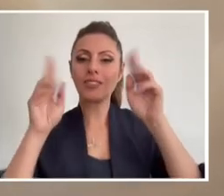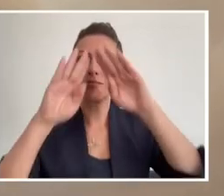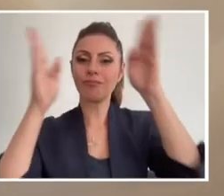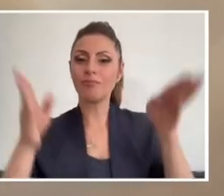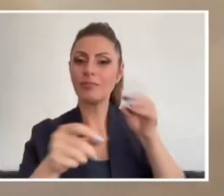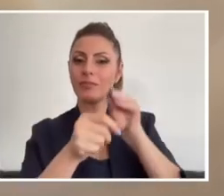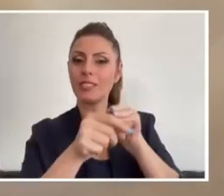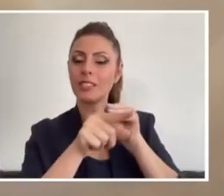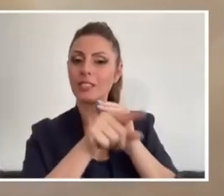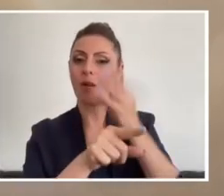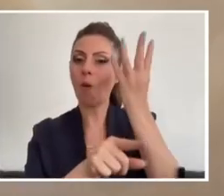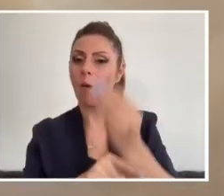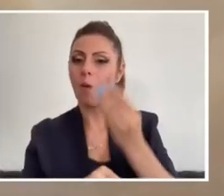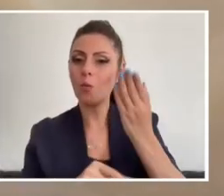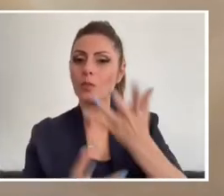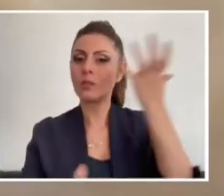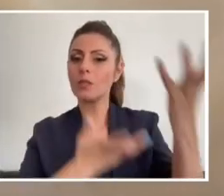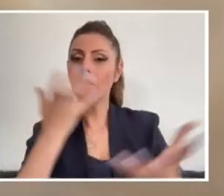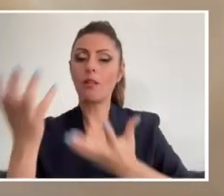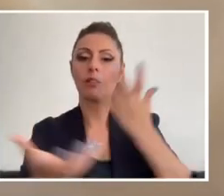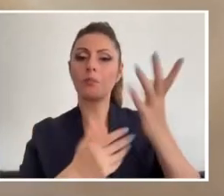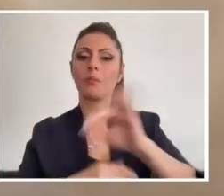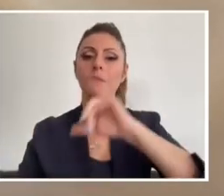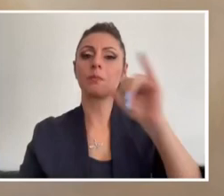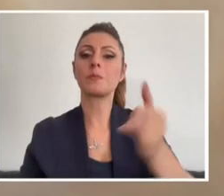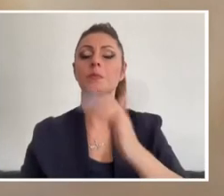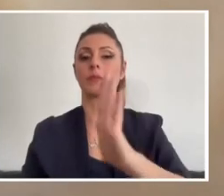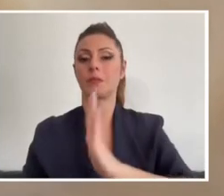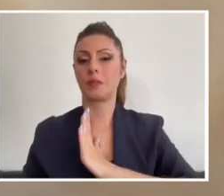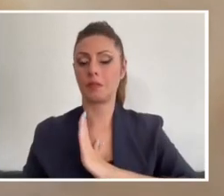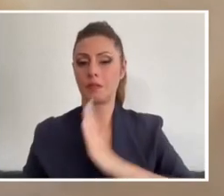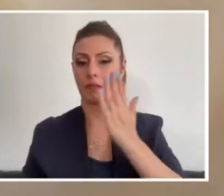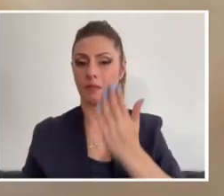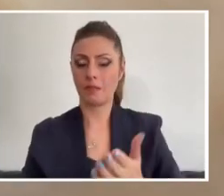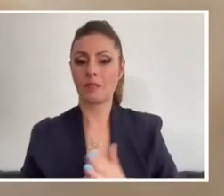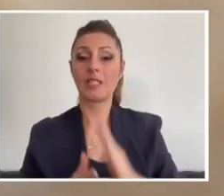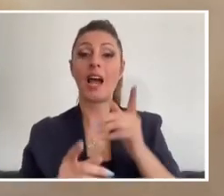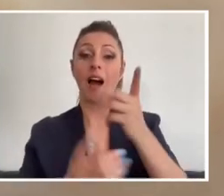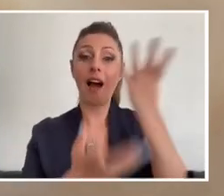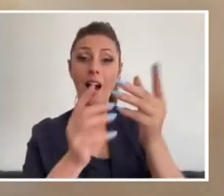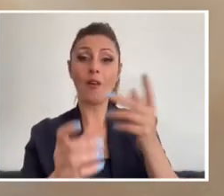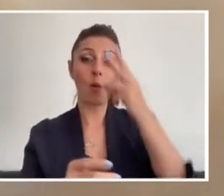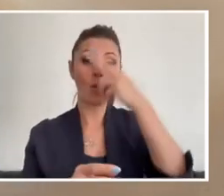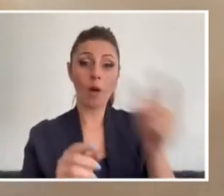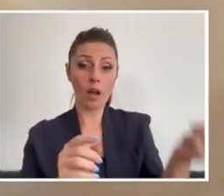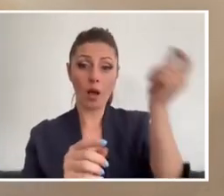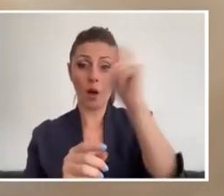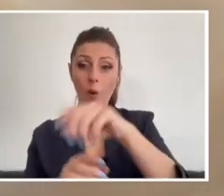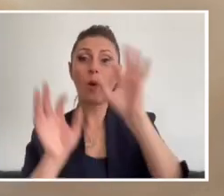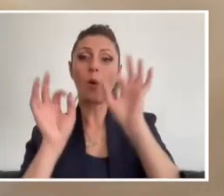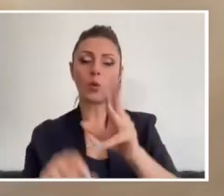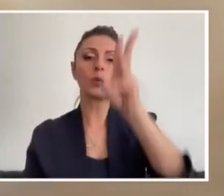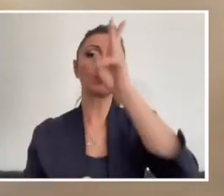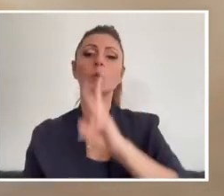evlerin alevlere teslim olduğu nokta. İşte alevler buraya atladığı takdirde yaklaşık 300 kişinin